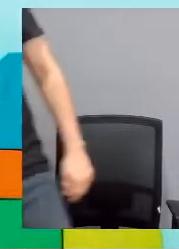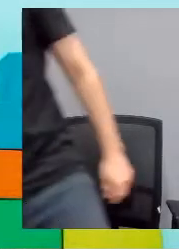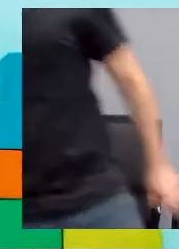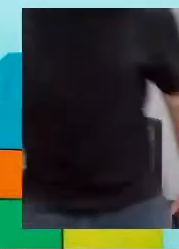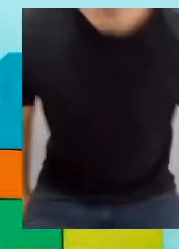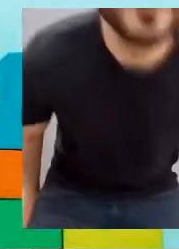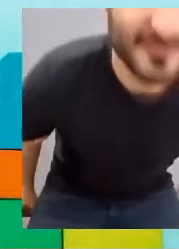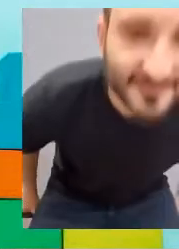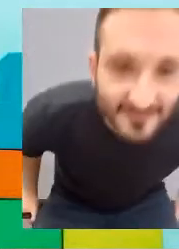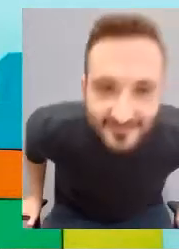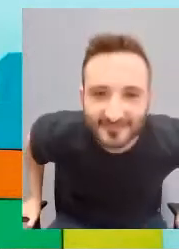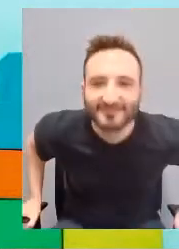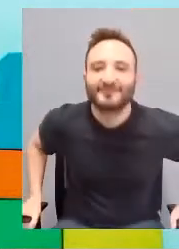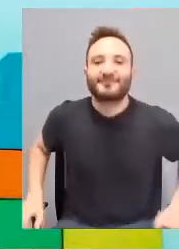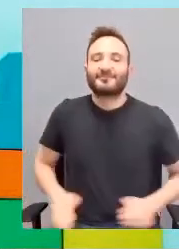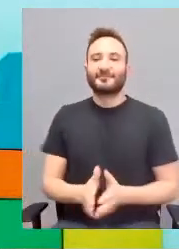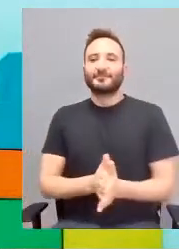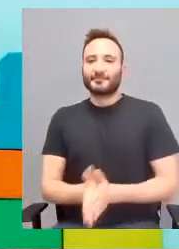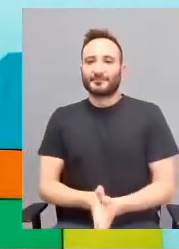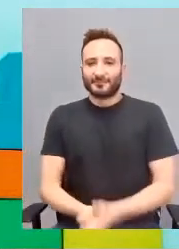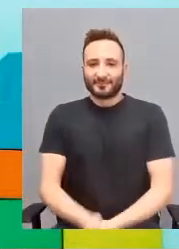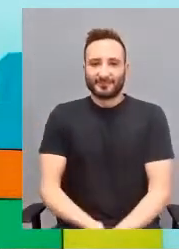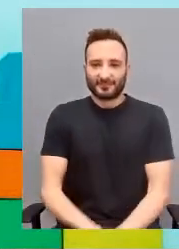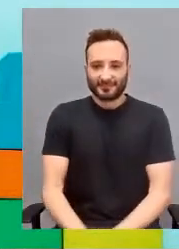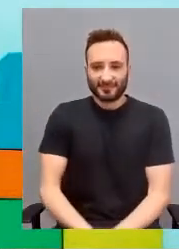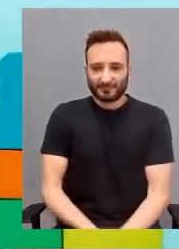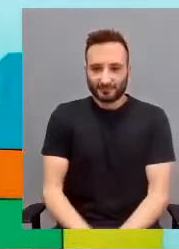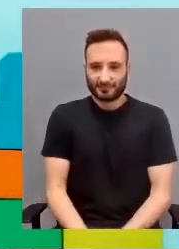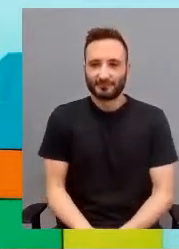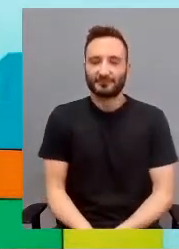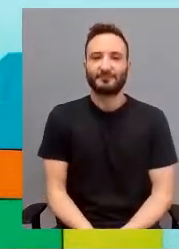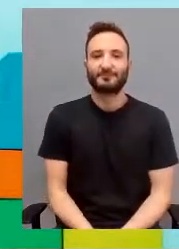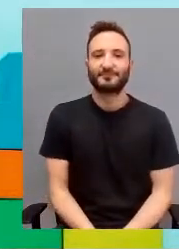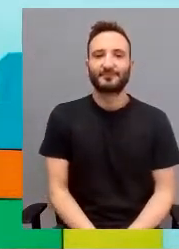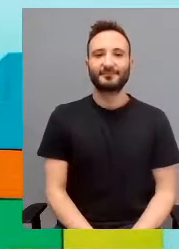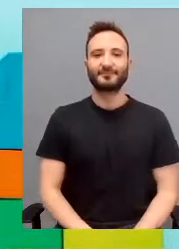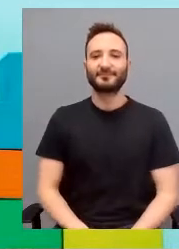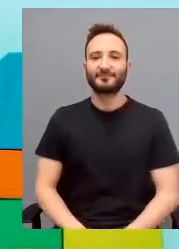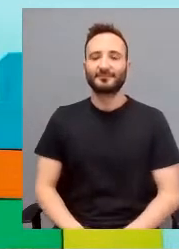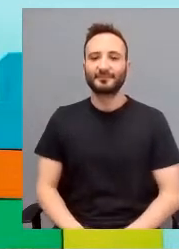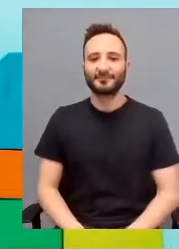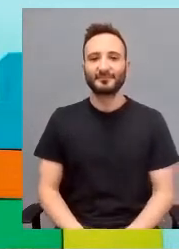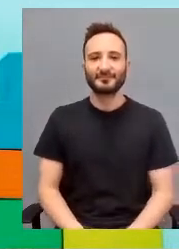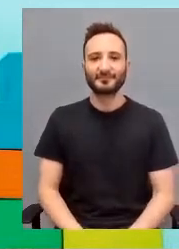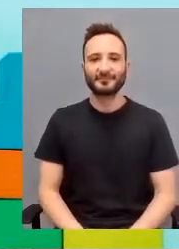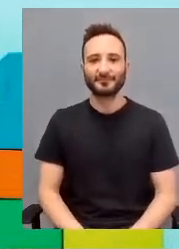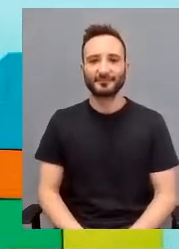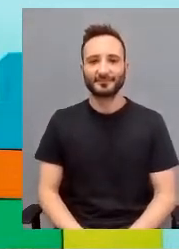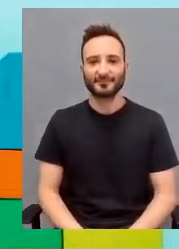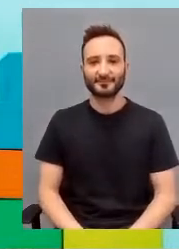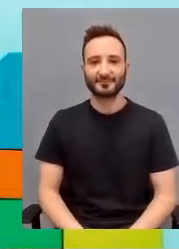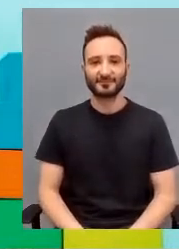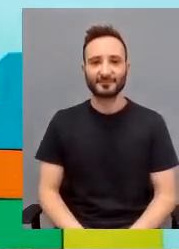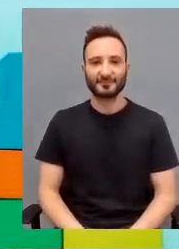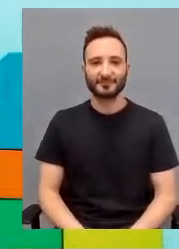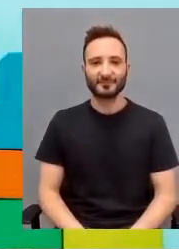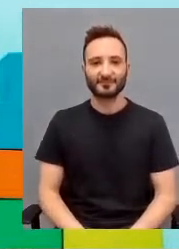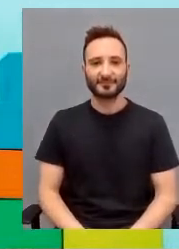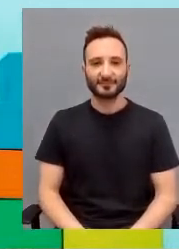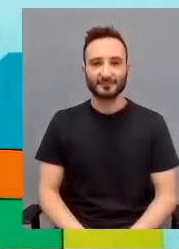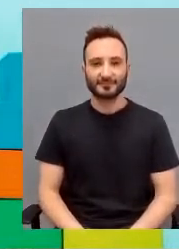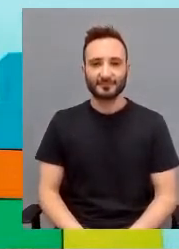'impastatrice il tornio il forno che i ragazzi utilizzano con grande maestria